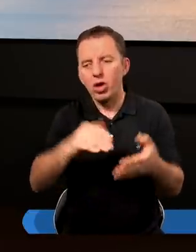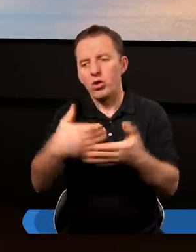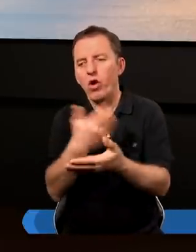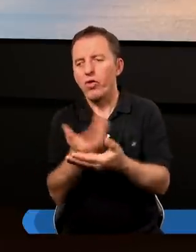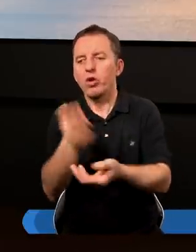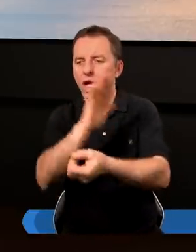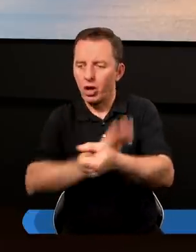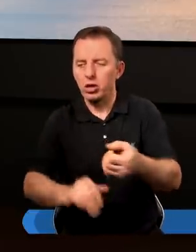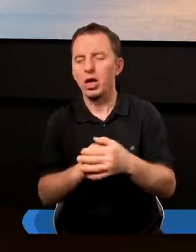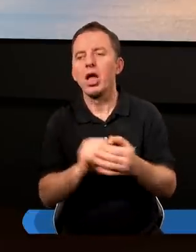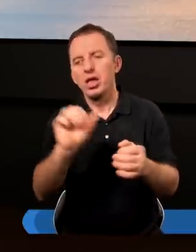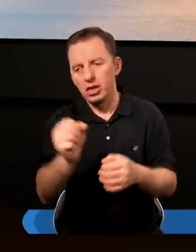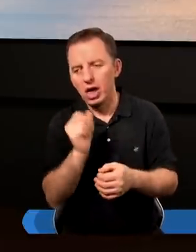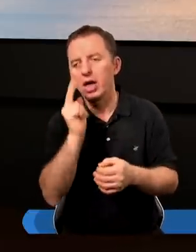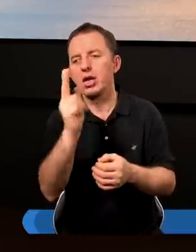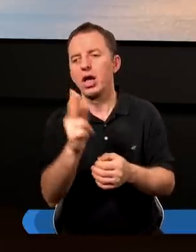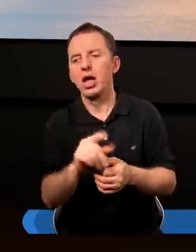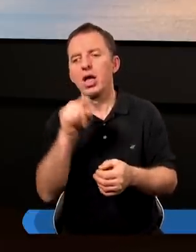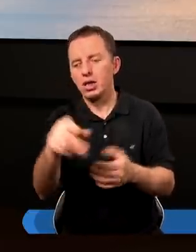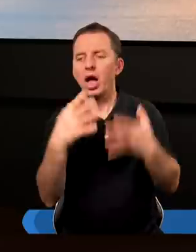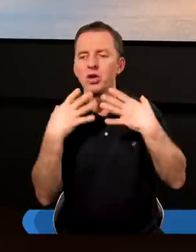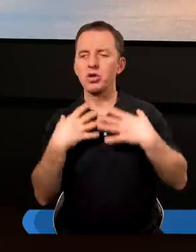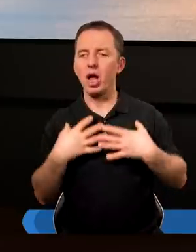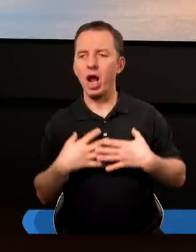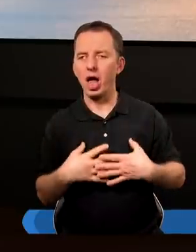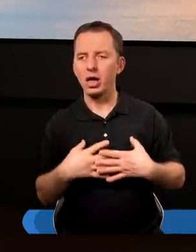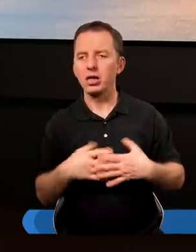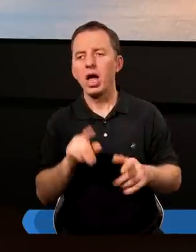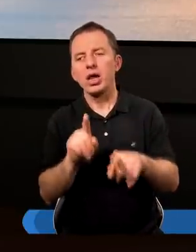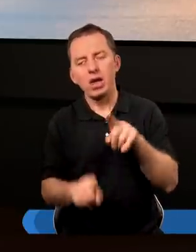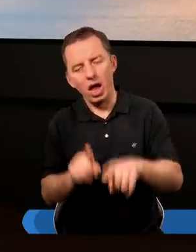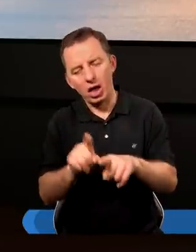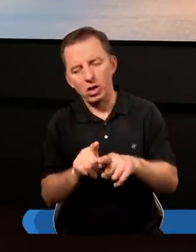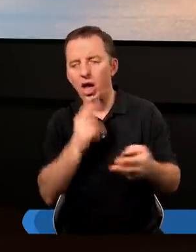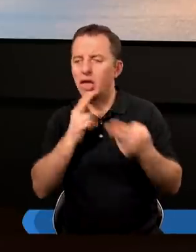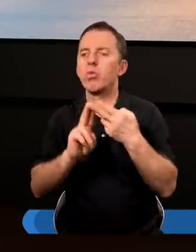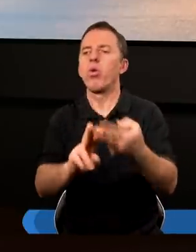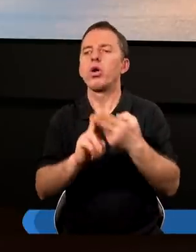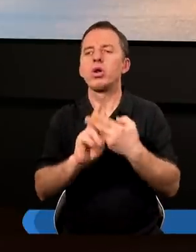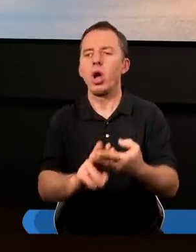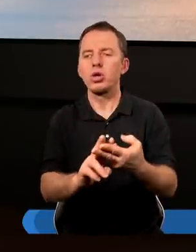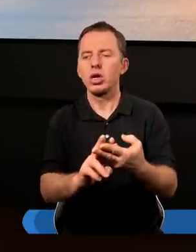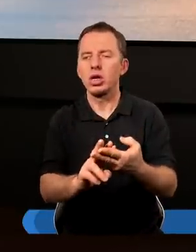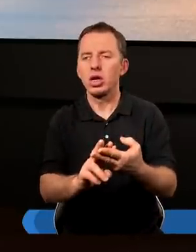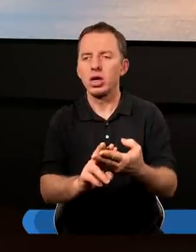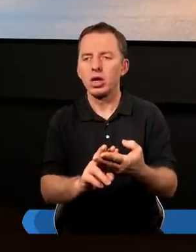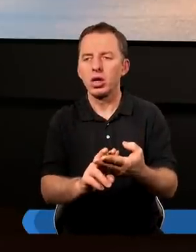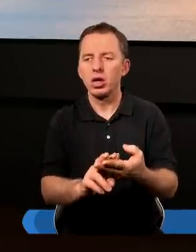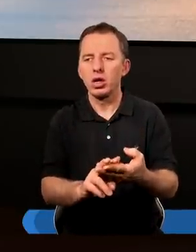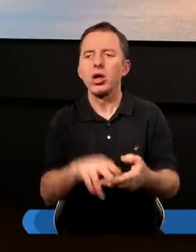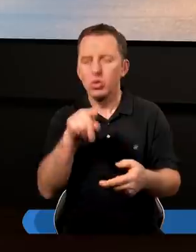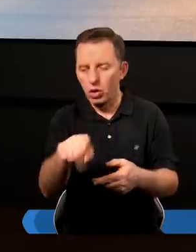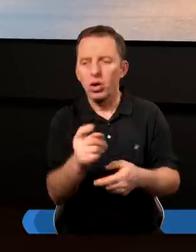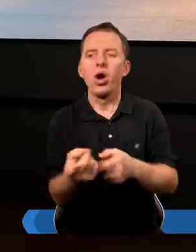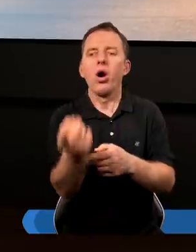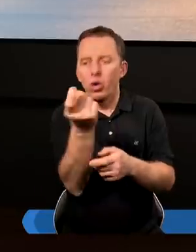nowonarodzenie, a jednak ta cielesna natura i skłonność lubi